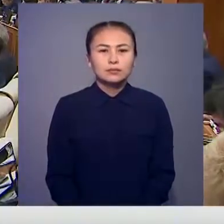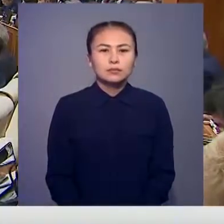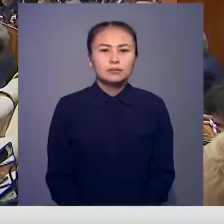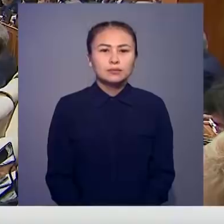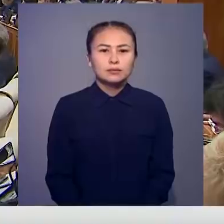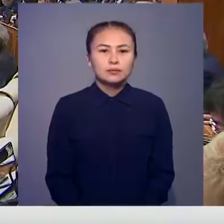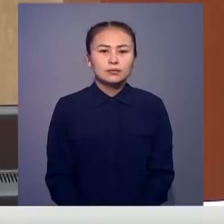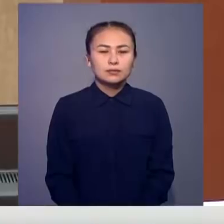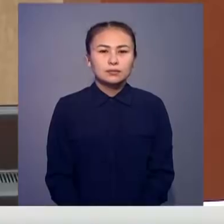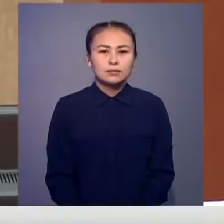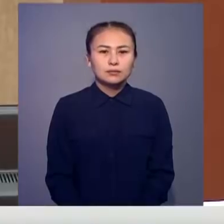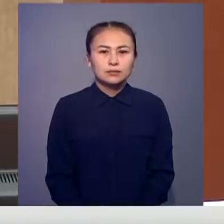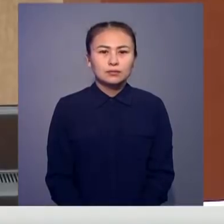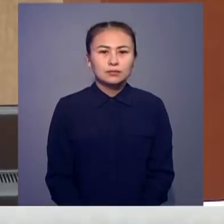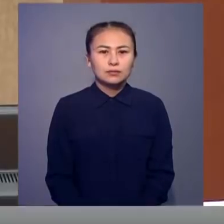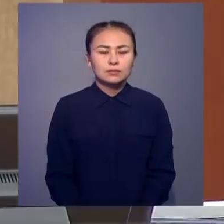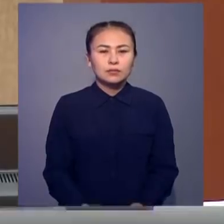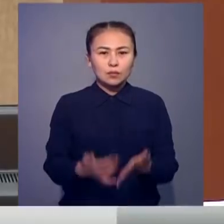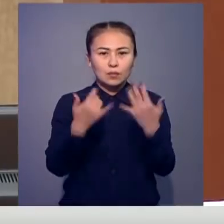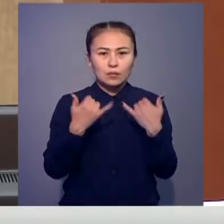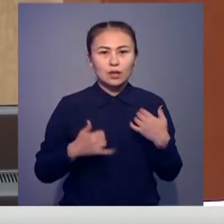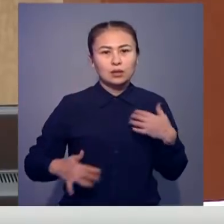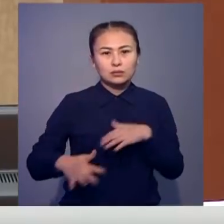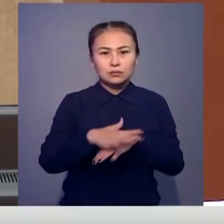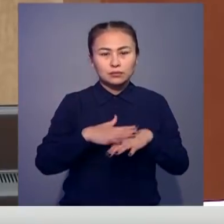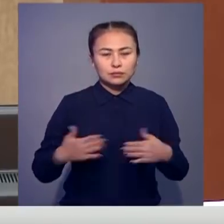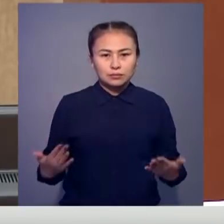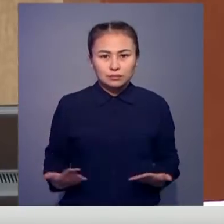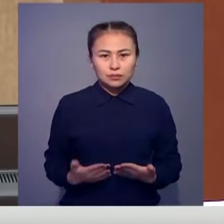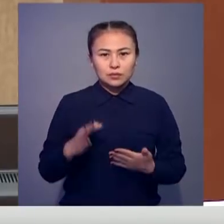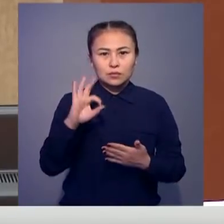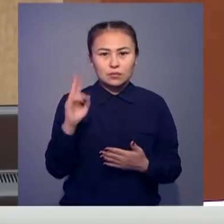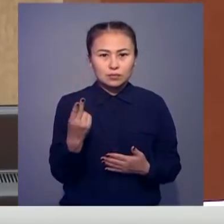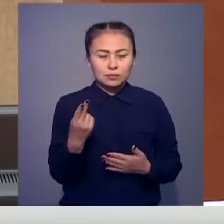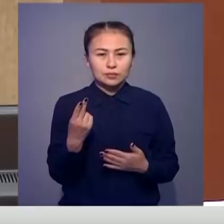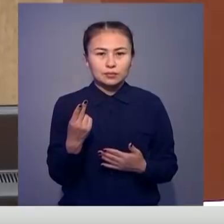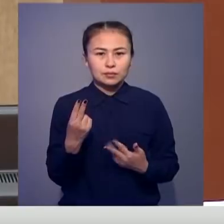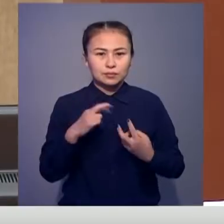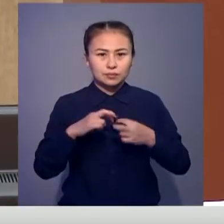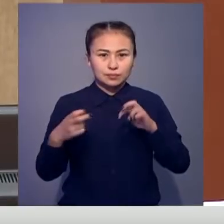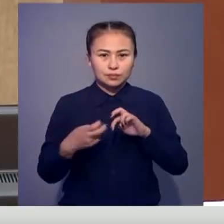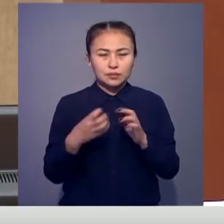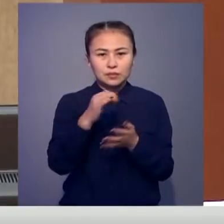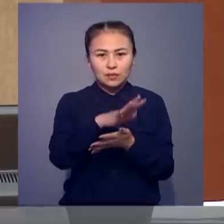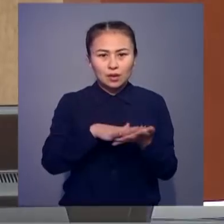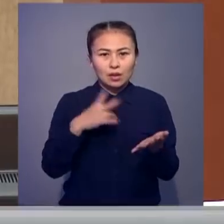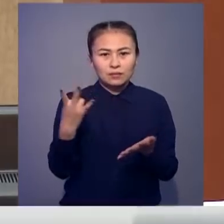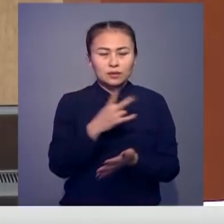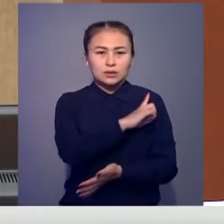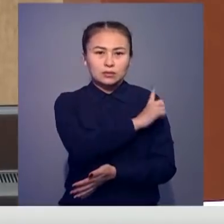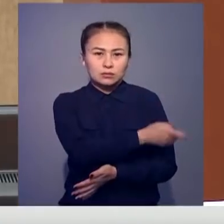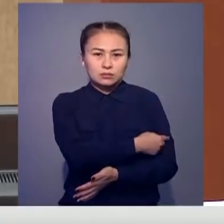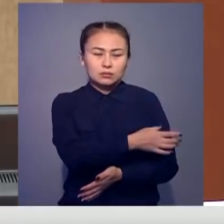Бүгін қалқымыздың әліметтік жағдайын одан әрі күшетуге